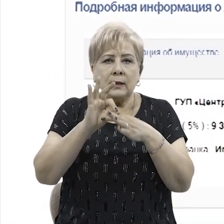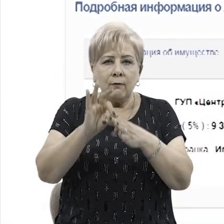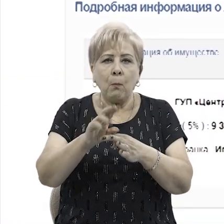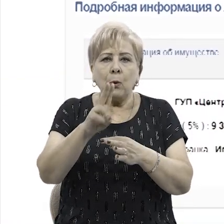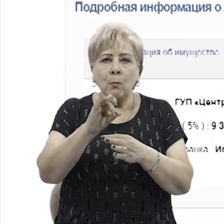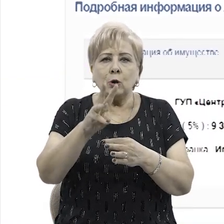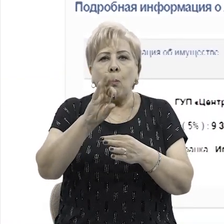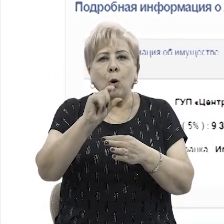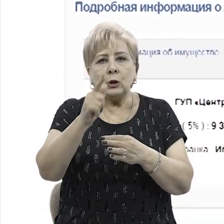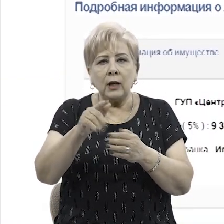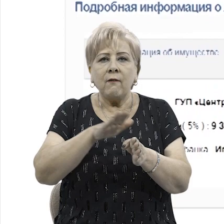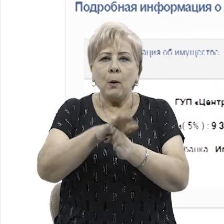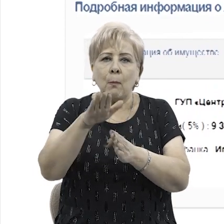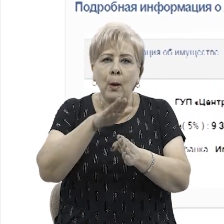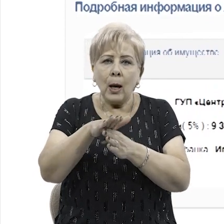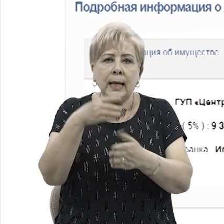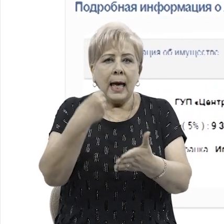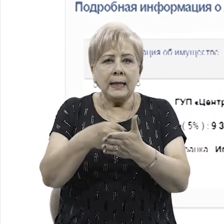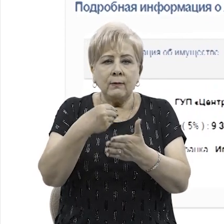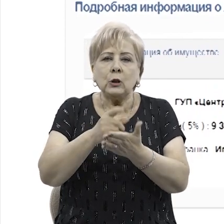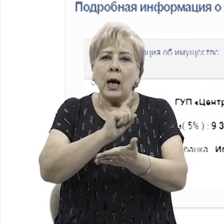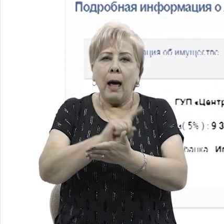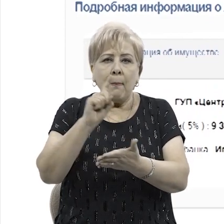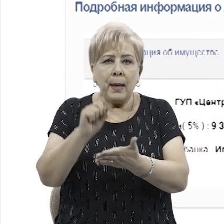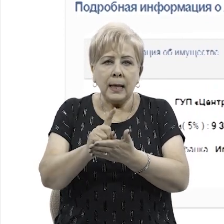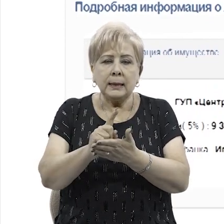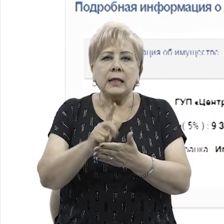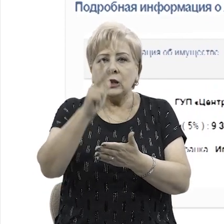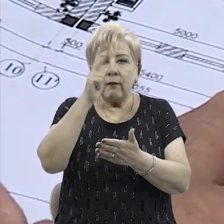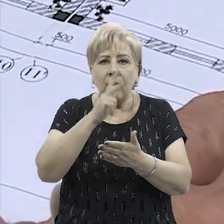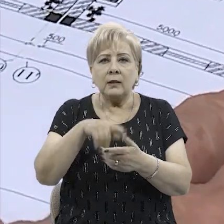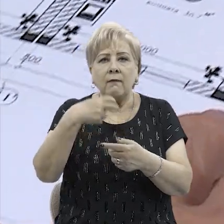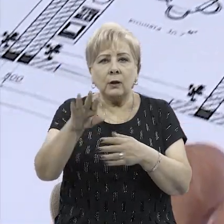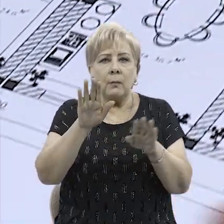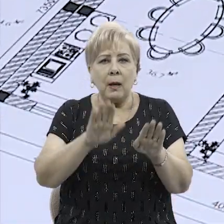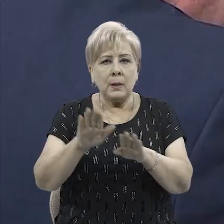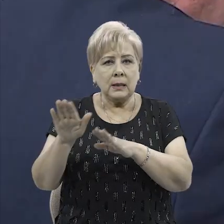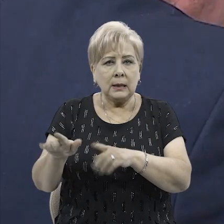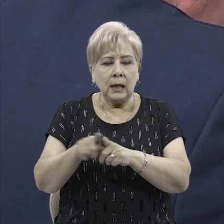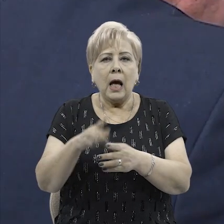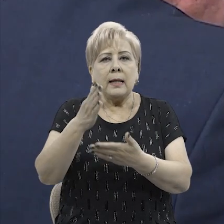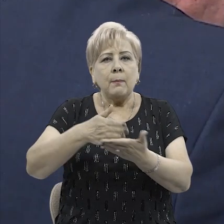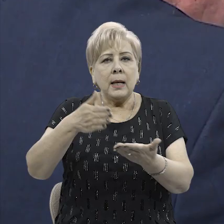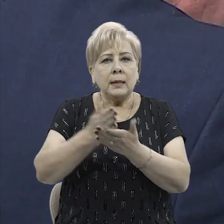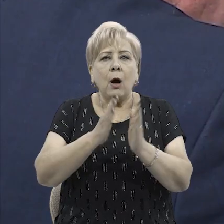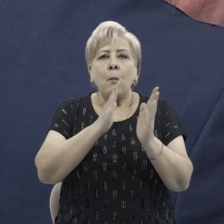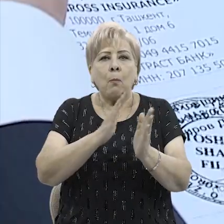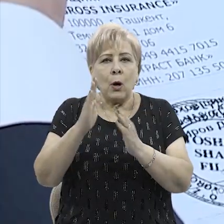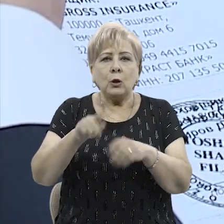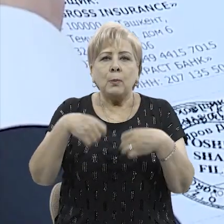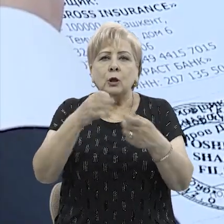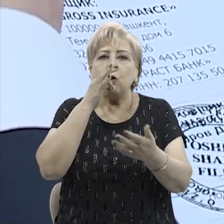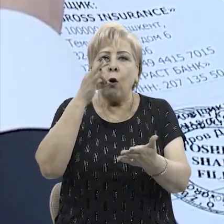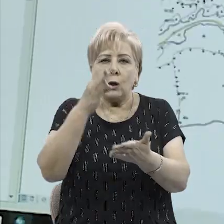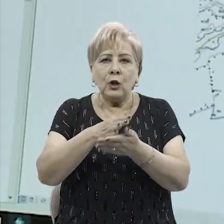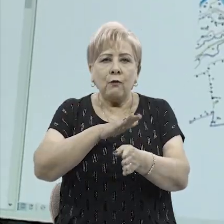промежуточного мониторинга выполнения инвестиционных обязательств с ежеквартальным выходом на места. Отменяется порядок представления отчетов